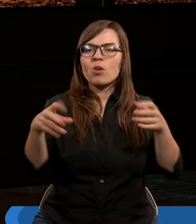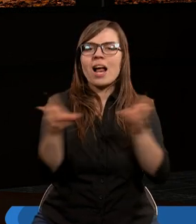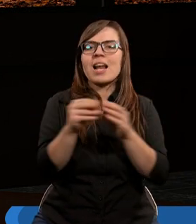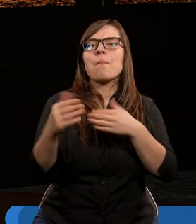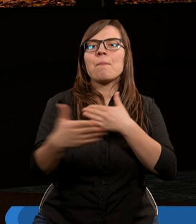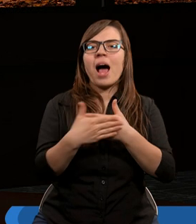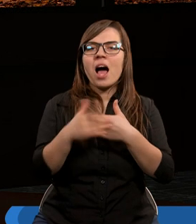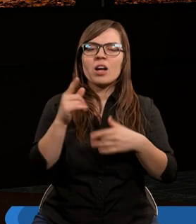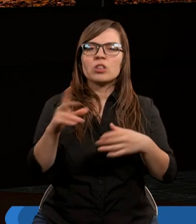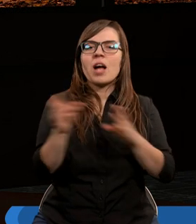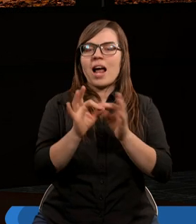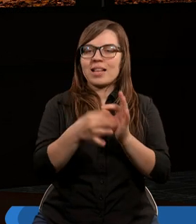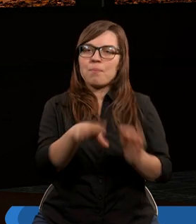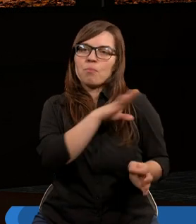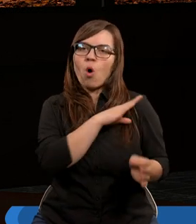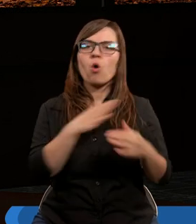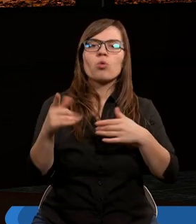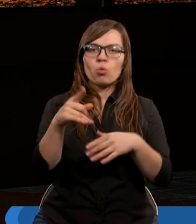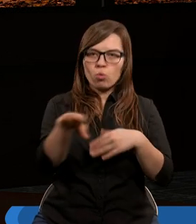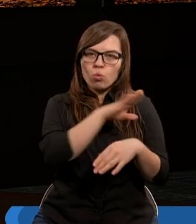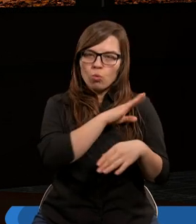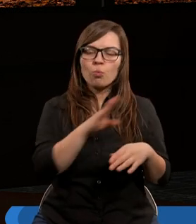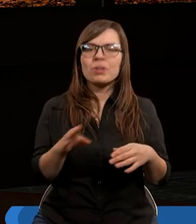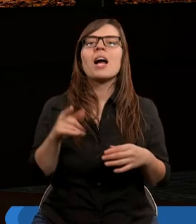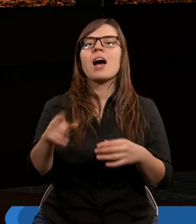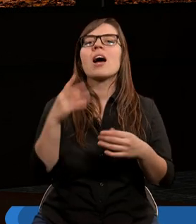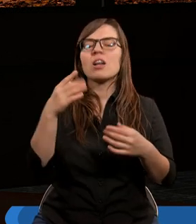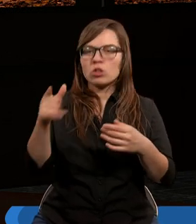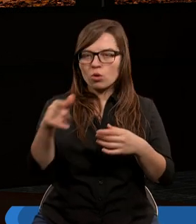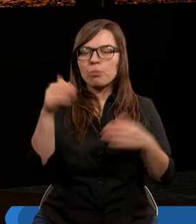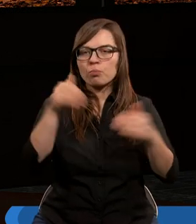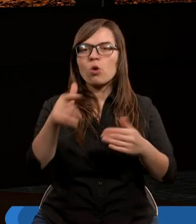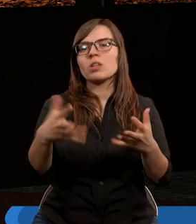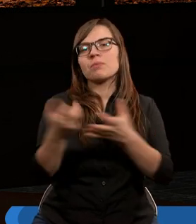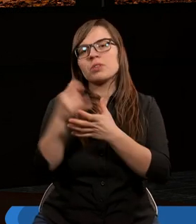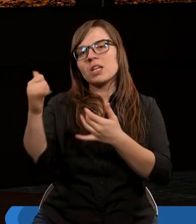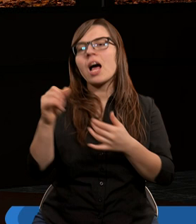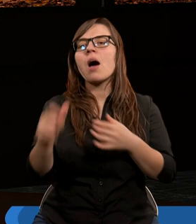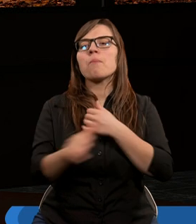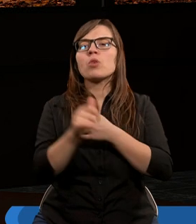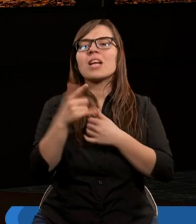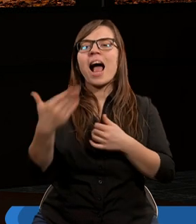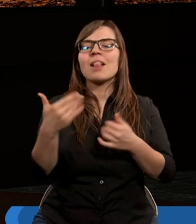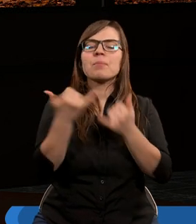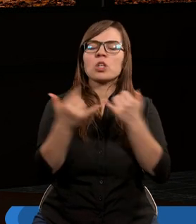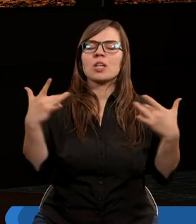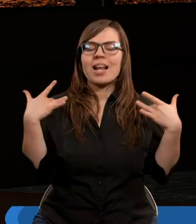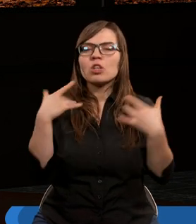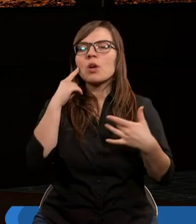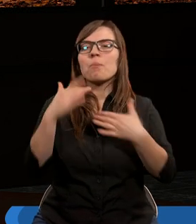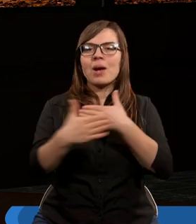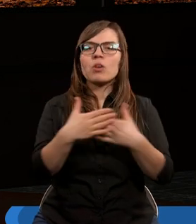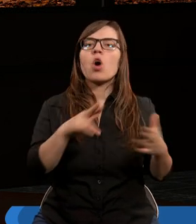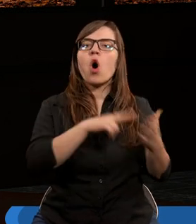prawem. Ale gdy mąż umrze, prawo, które ją z nim wiązało, traci moc. A zatem, jeśli za życia